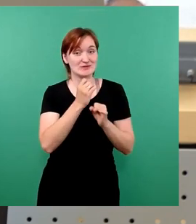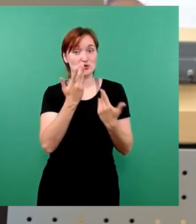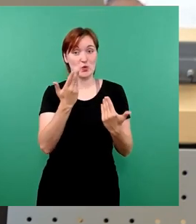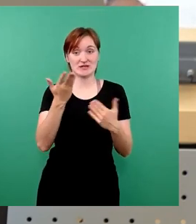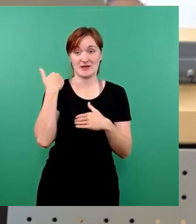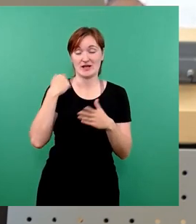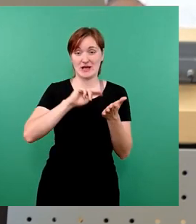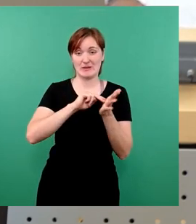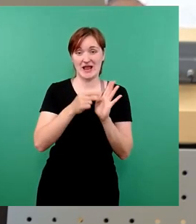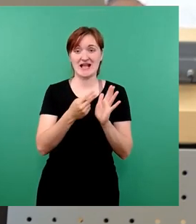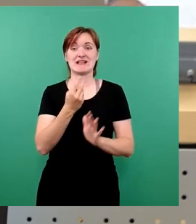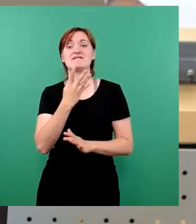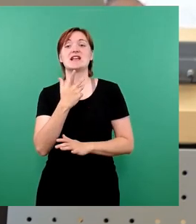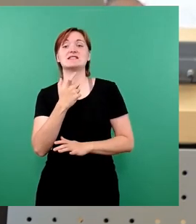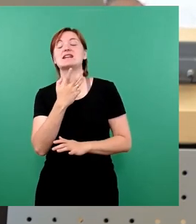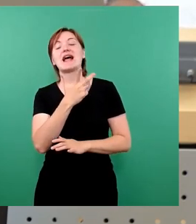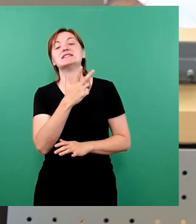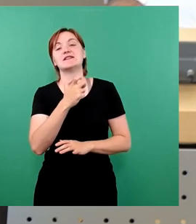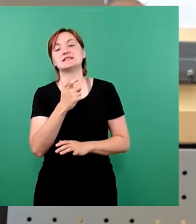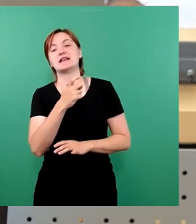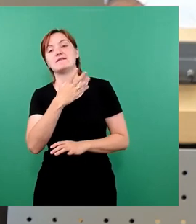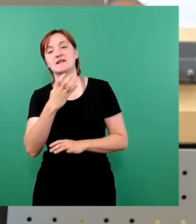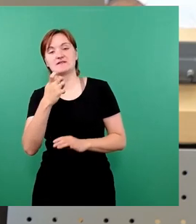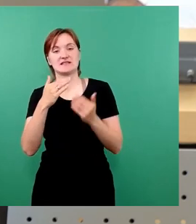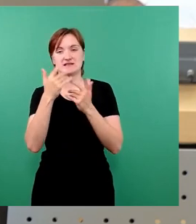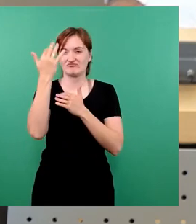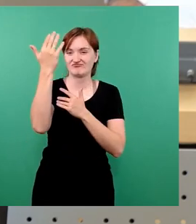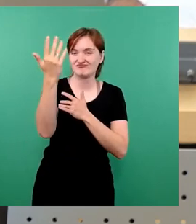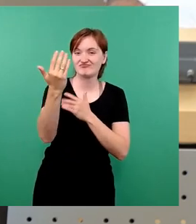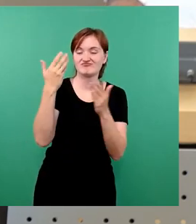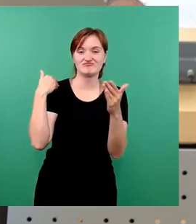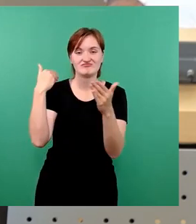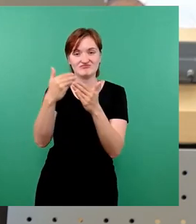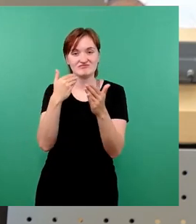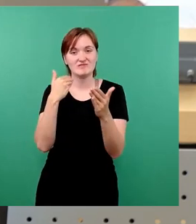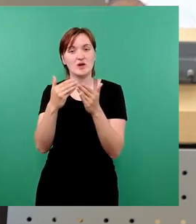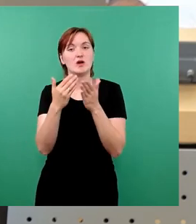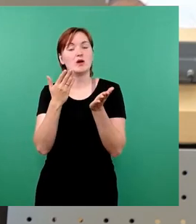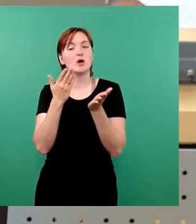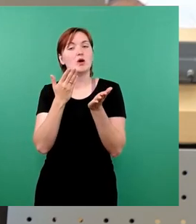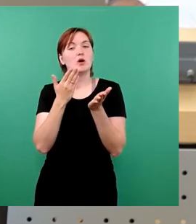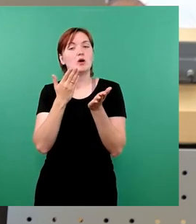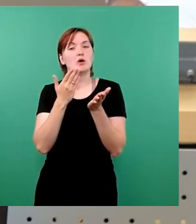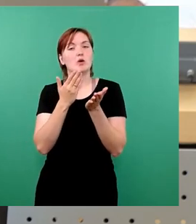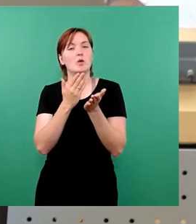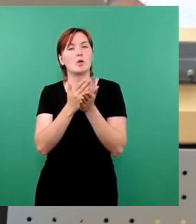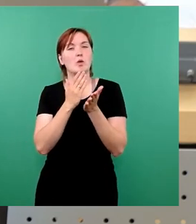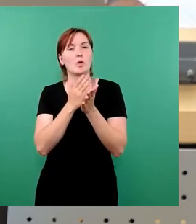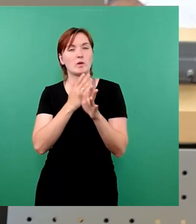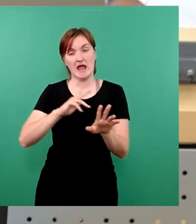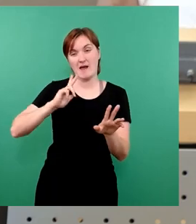24 schon ein Großteil des zu erwartenden